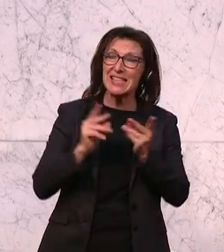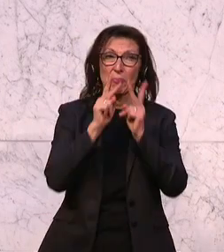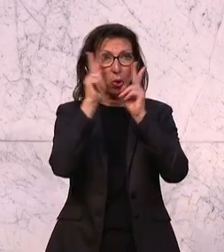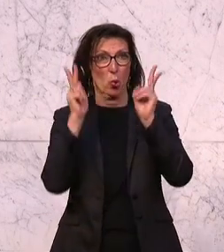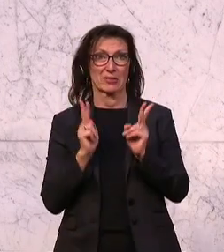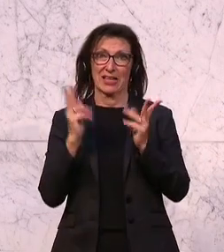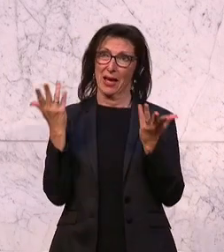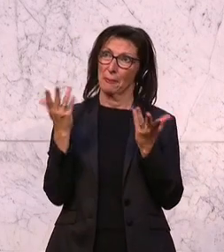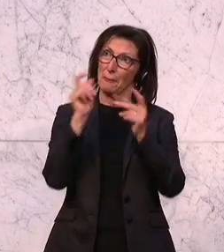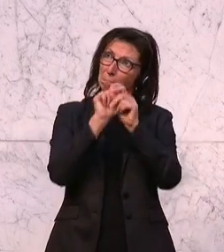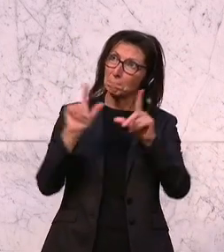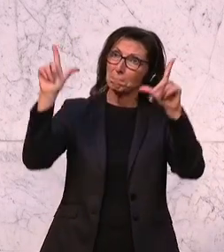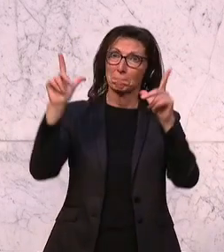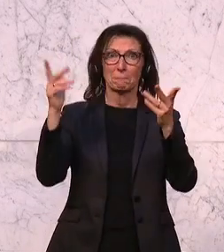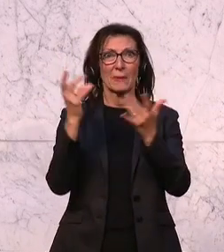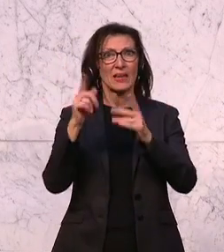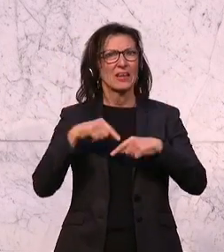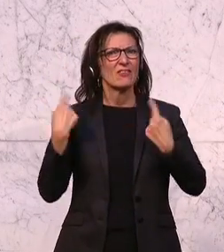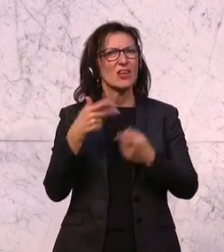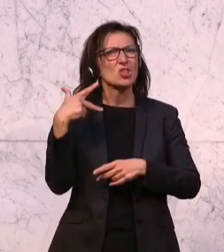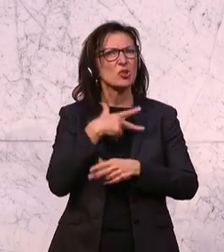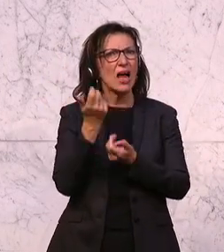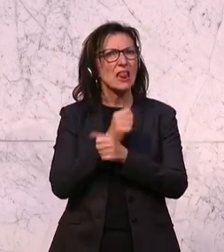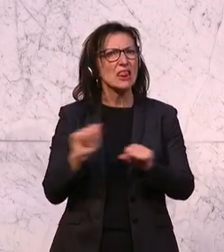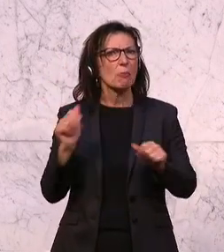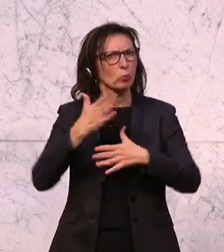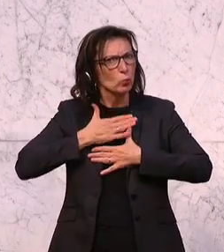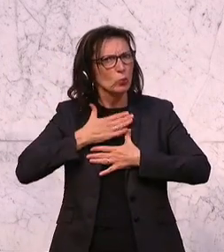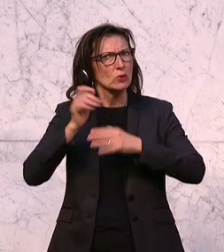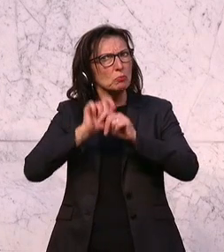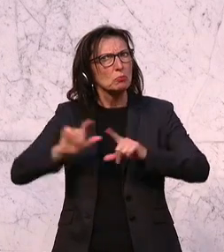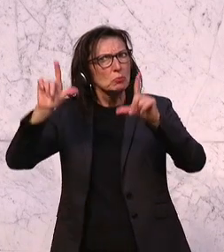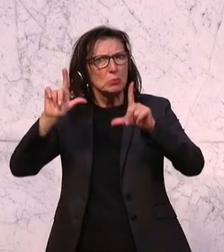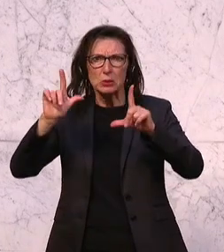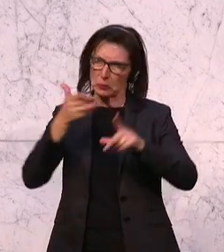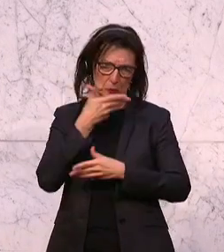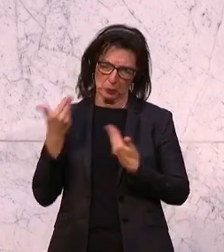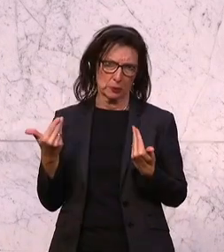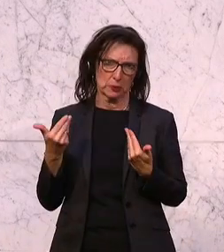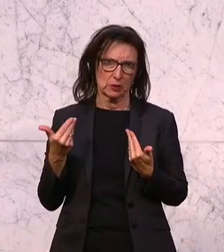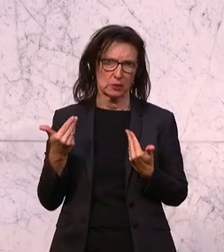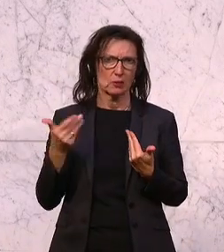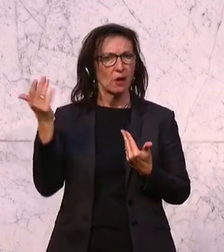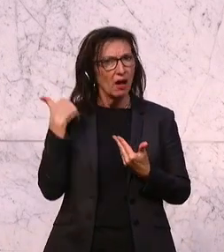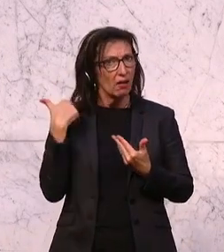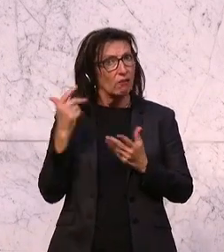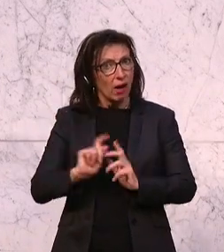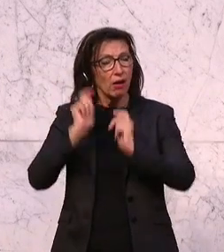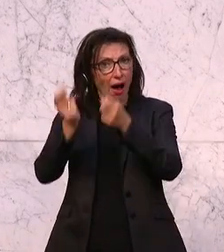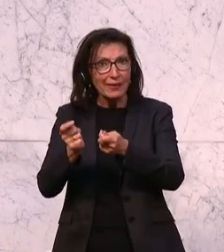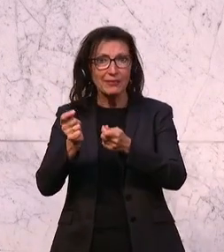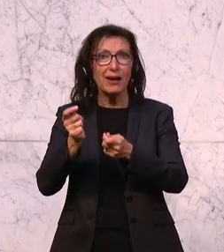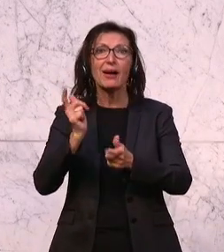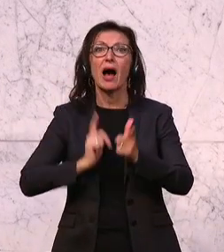wir es uns als Sozialdemokratie auch vorgestellt haben. Denn wir haben einen erweiterten Antrag eingebracht, der